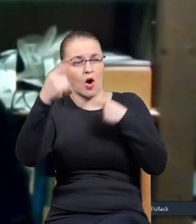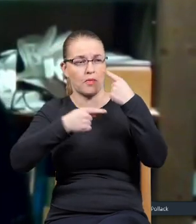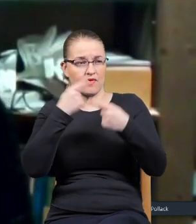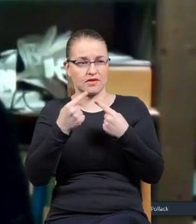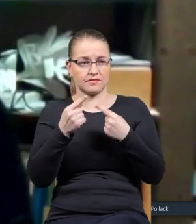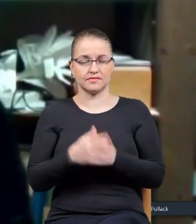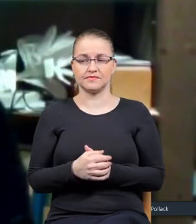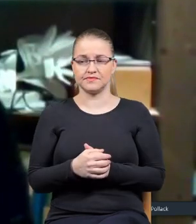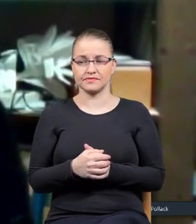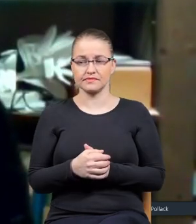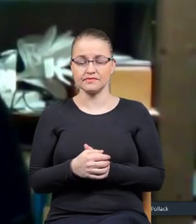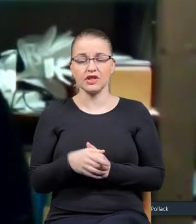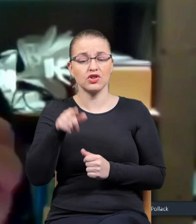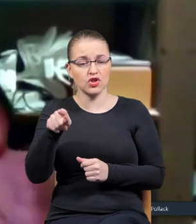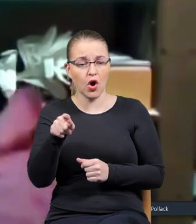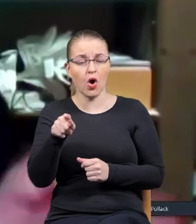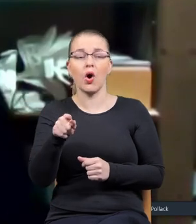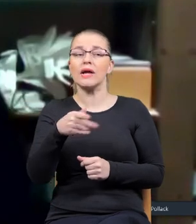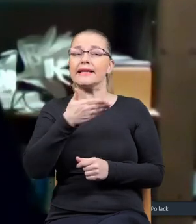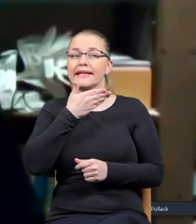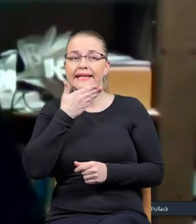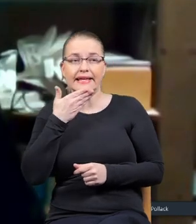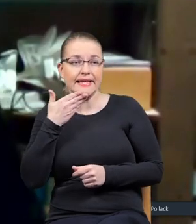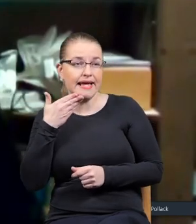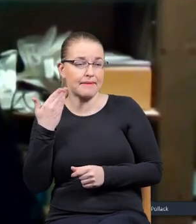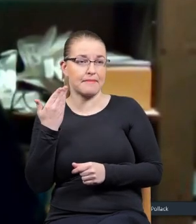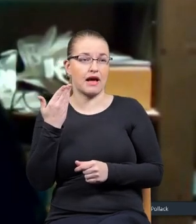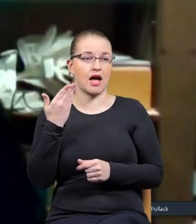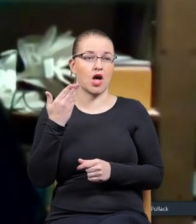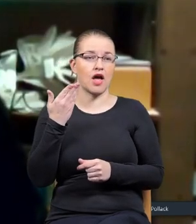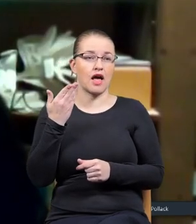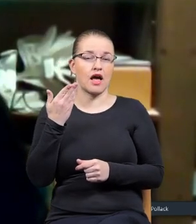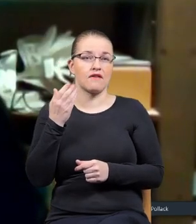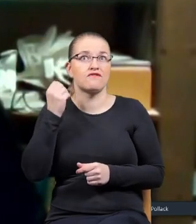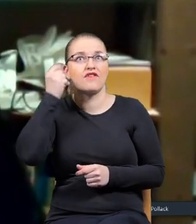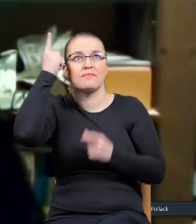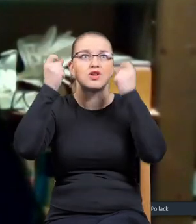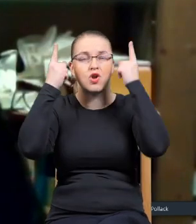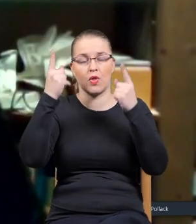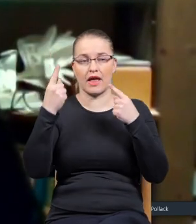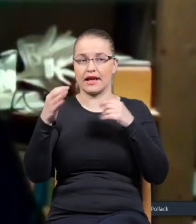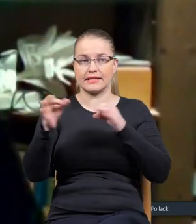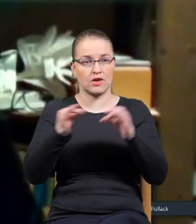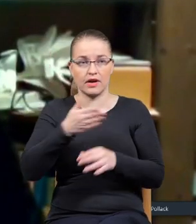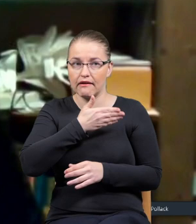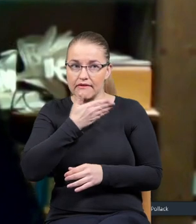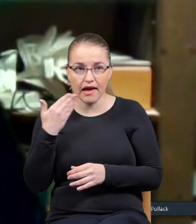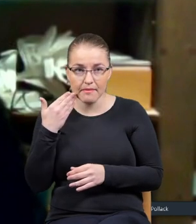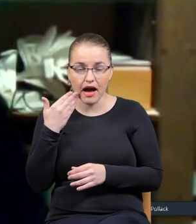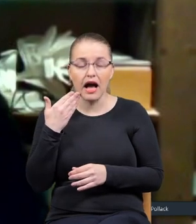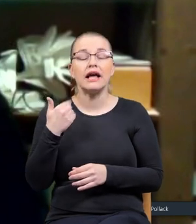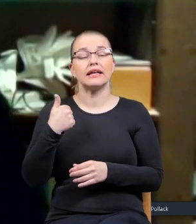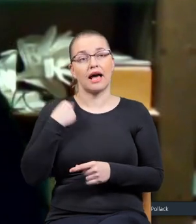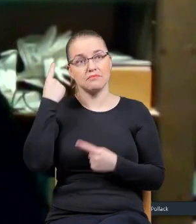literary non-fiction, prawda, więc to jest literacka non-fiction, więc mam nadzieję, że to jest jednak kreatywne.